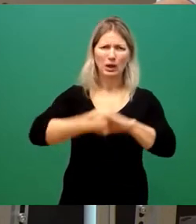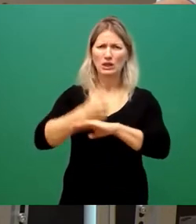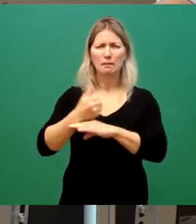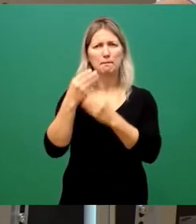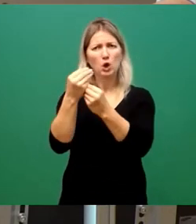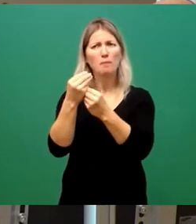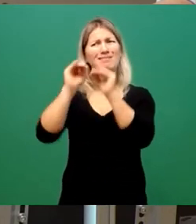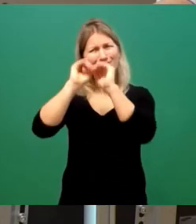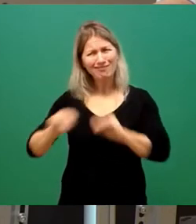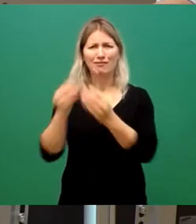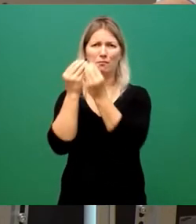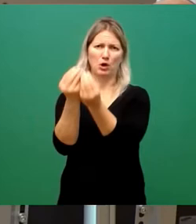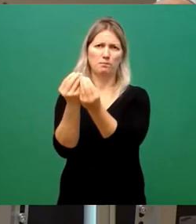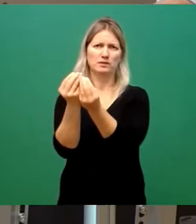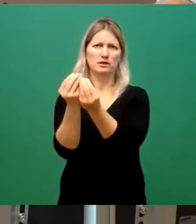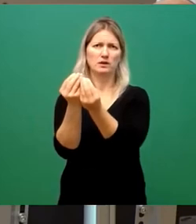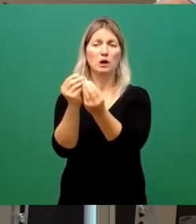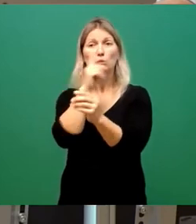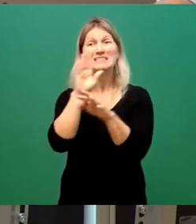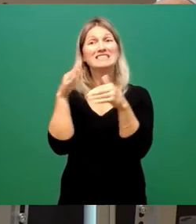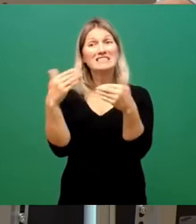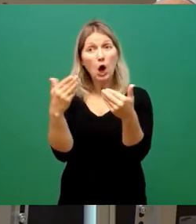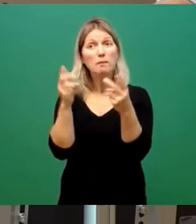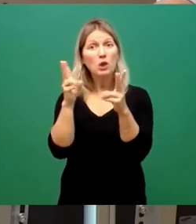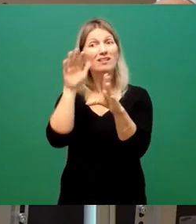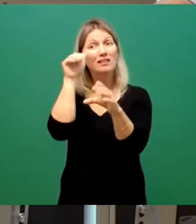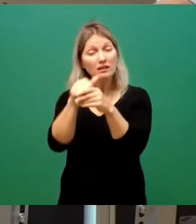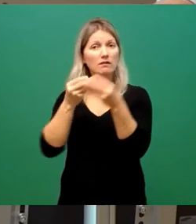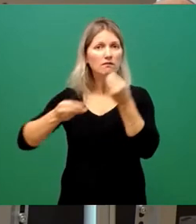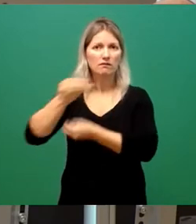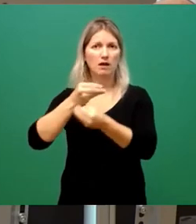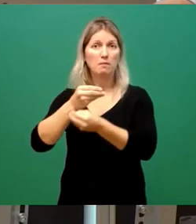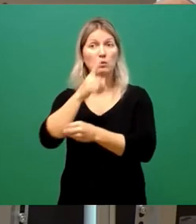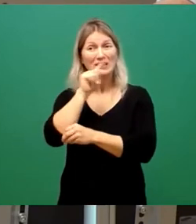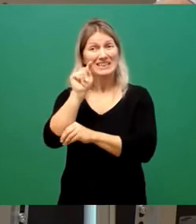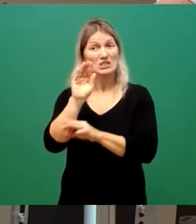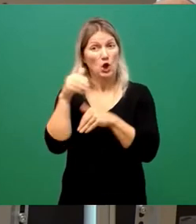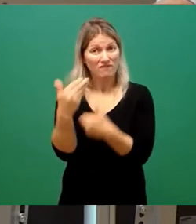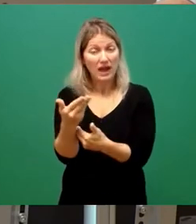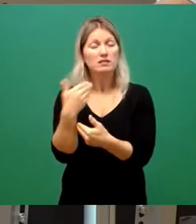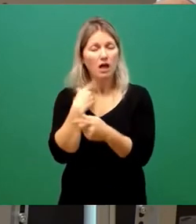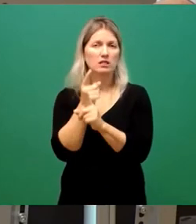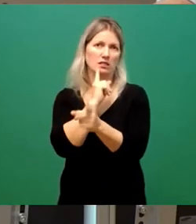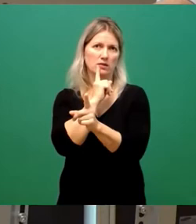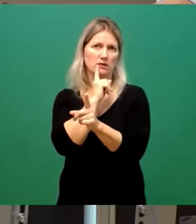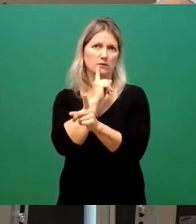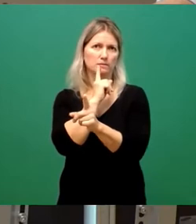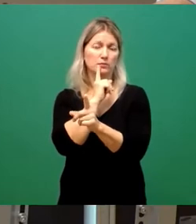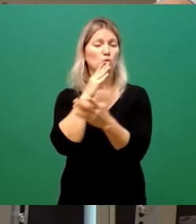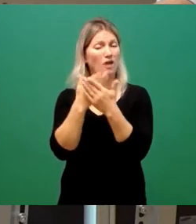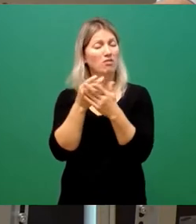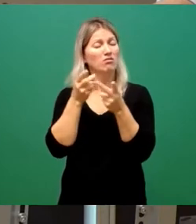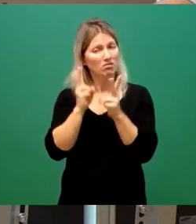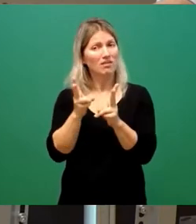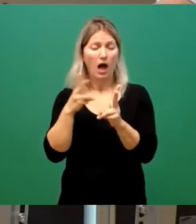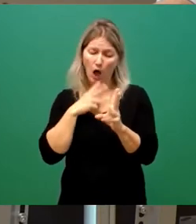sage ich, dann reden wir darüber. Aber genau nur dann, und da bin ich genau konsequent, Frau Kollegin Frohwieser,